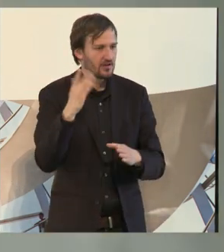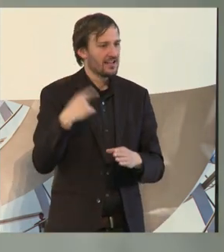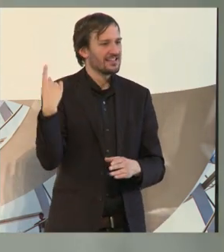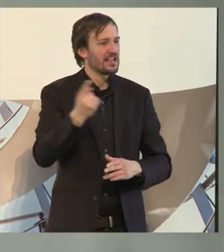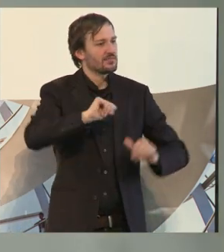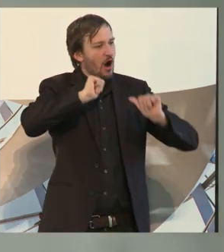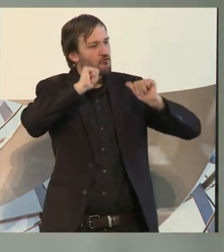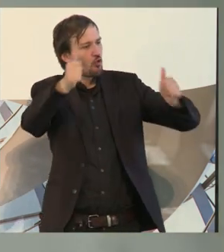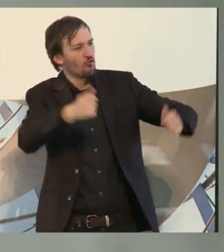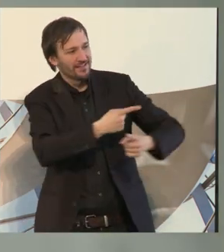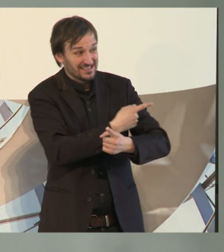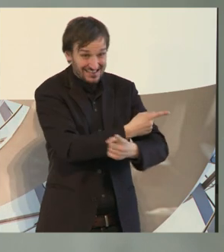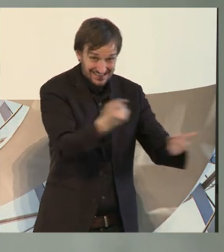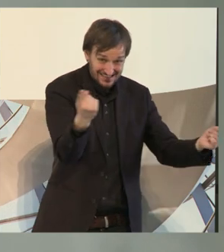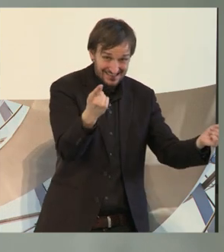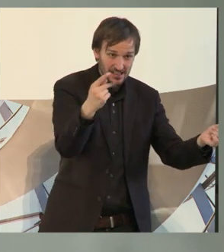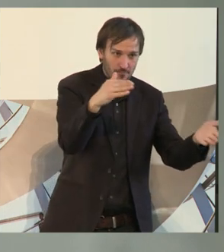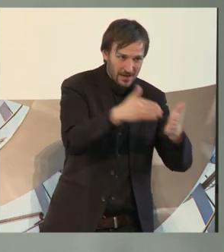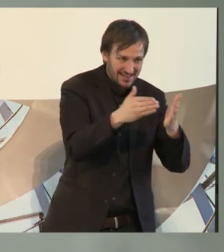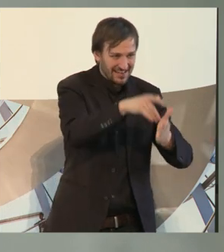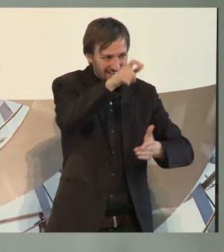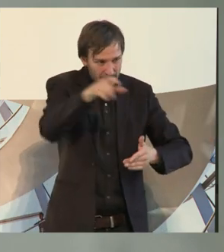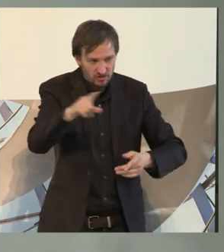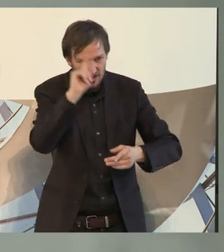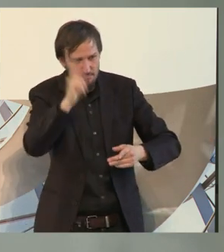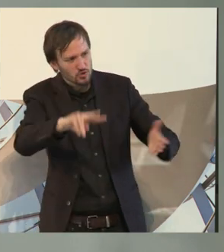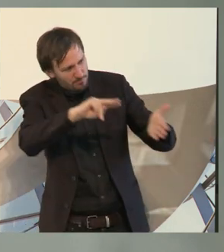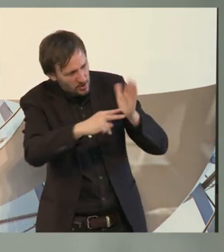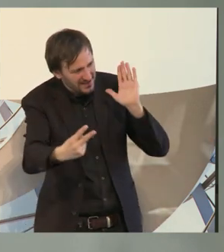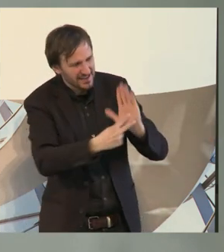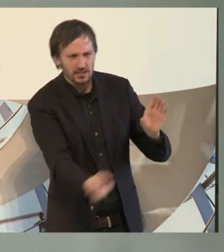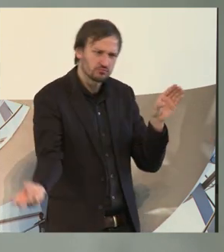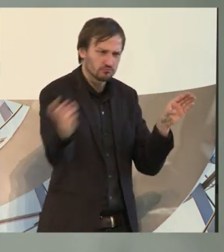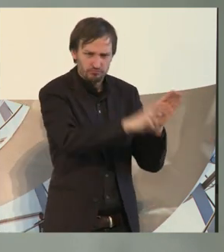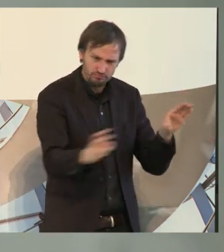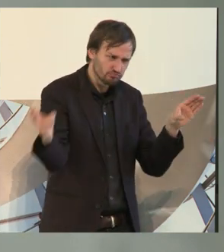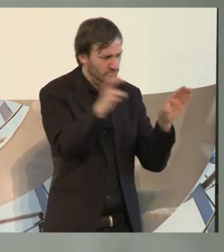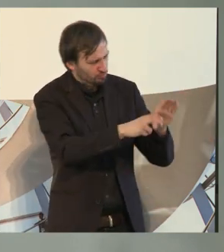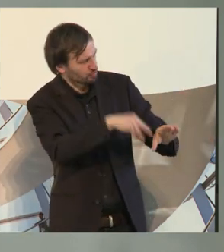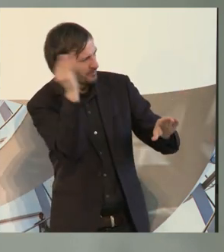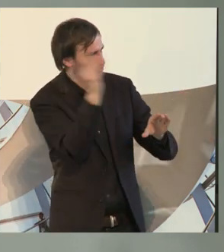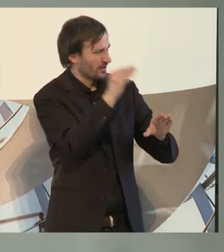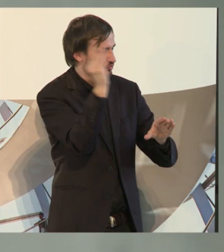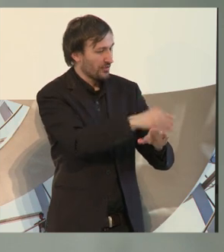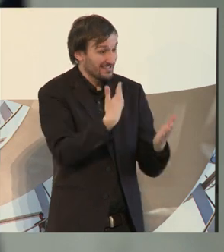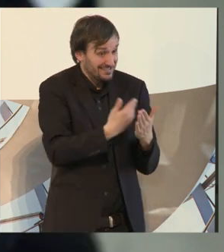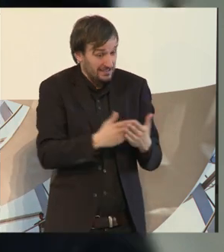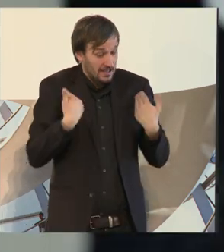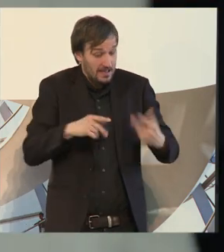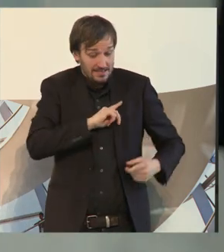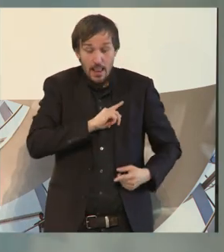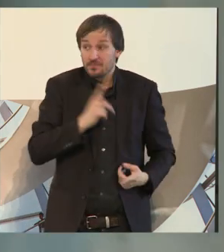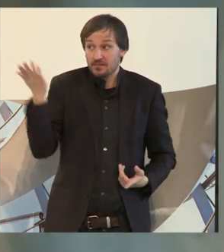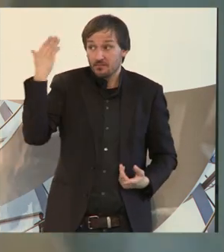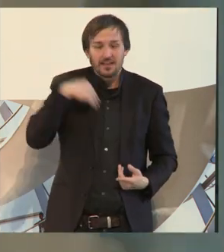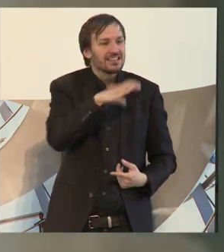wir als Behinderte uns in die Politik einmischen, in die Politik hineingehen. Es war eigentlich meine Intention, als